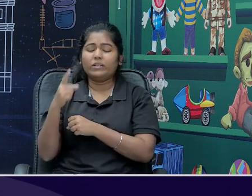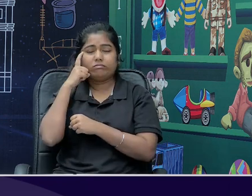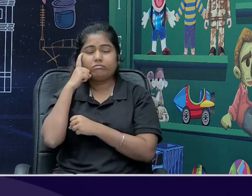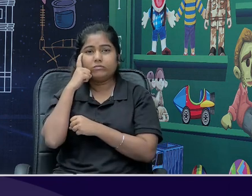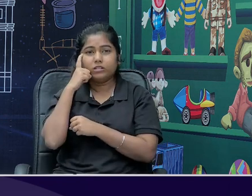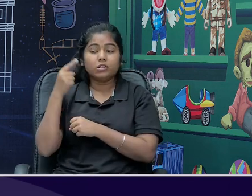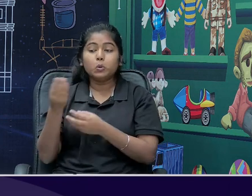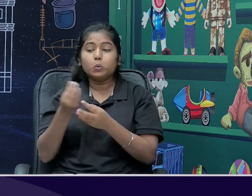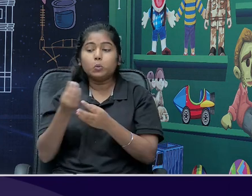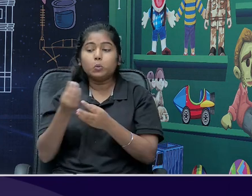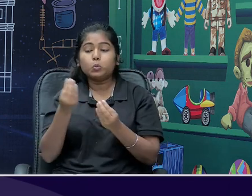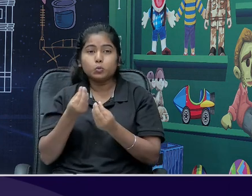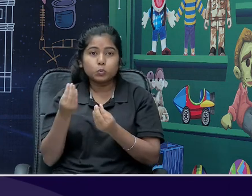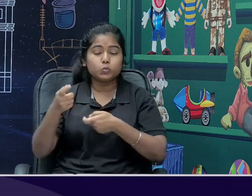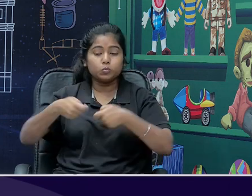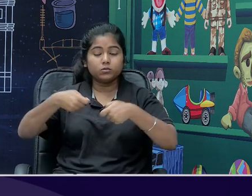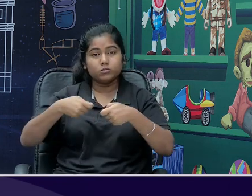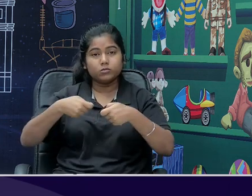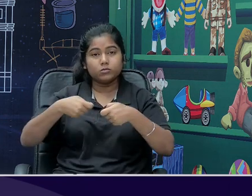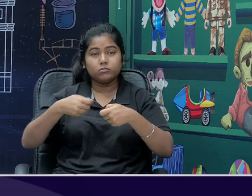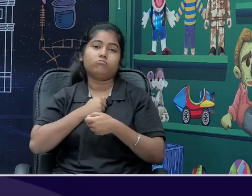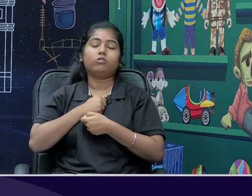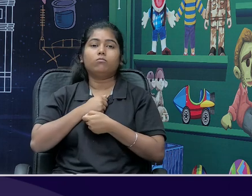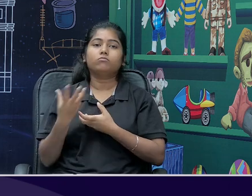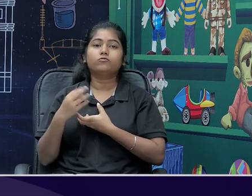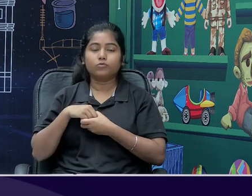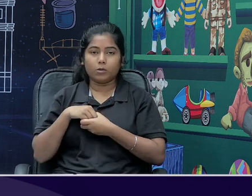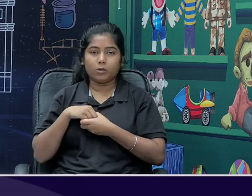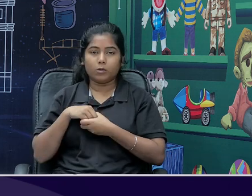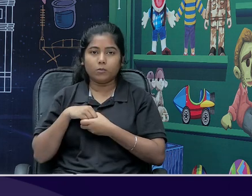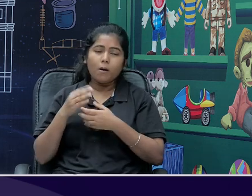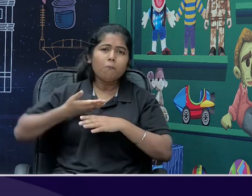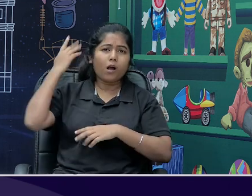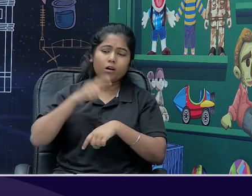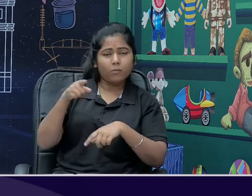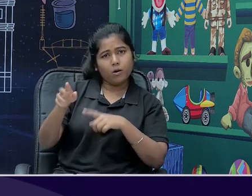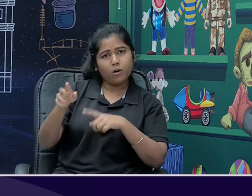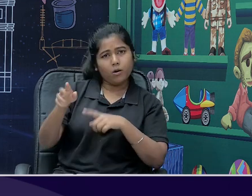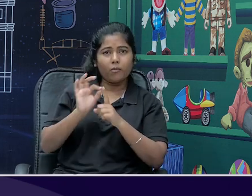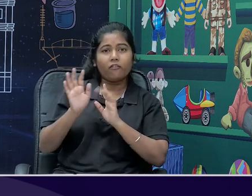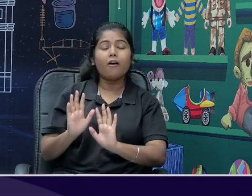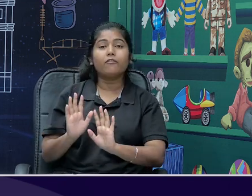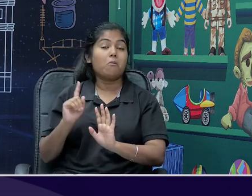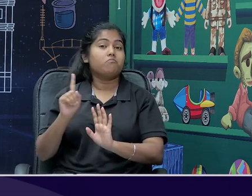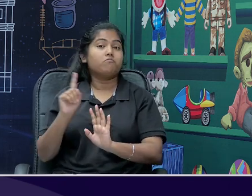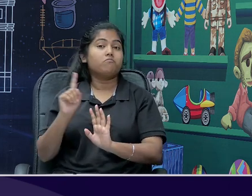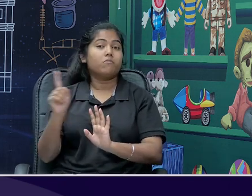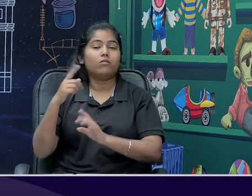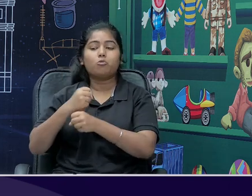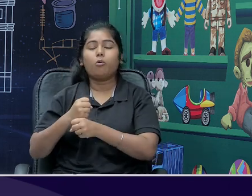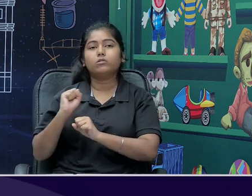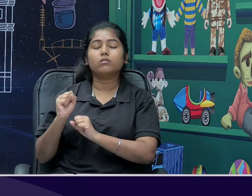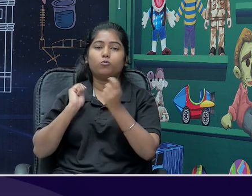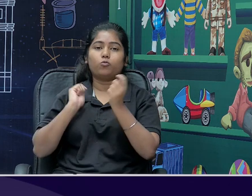steel and iron and steel, coal, these are private players at room and they but government's great role